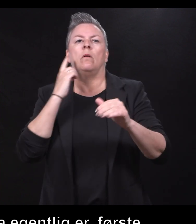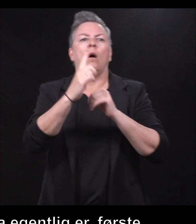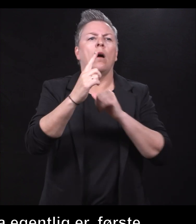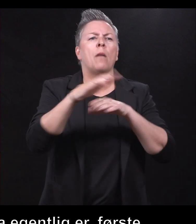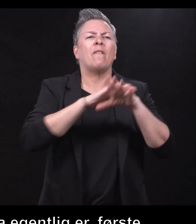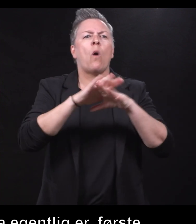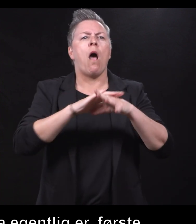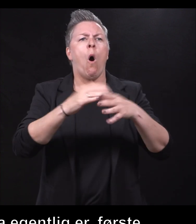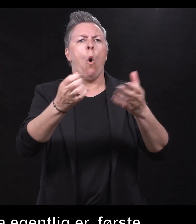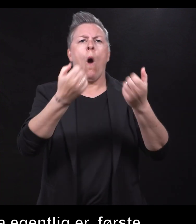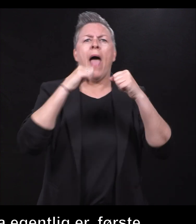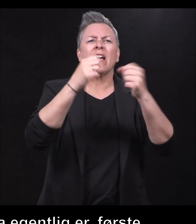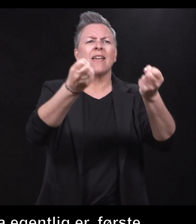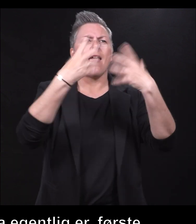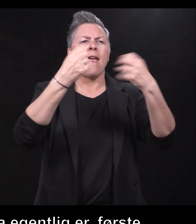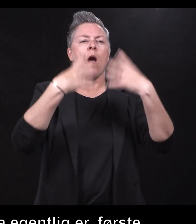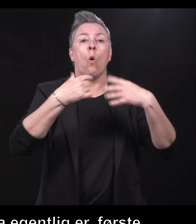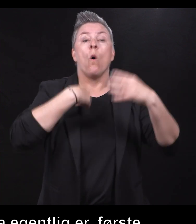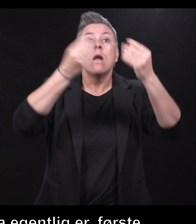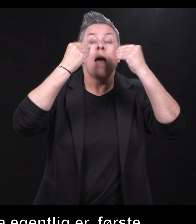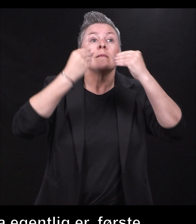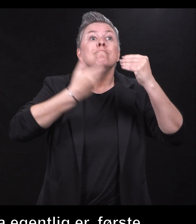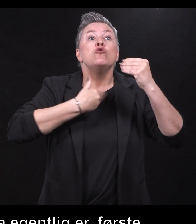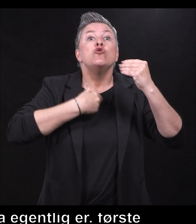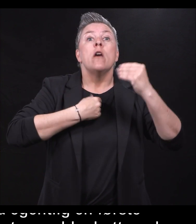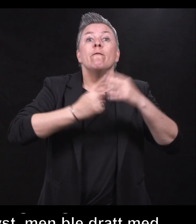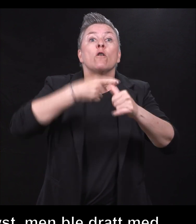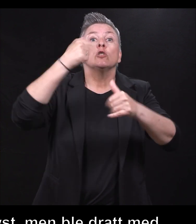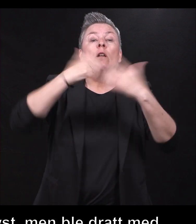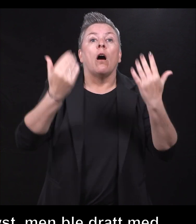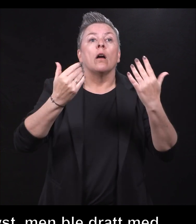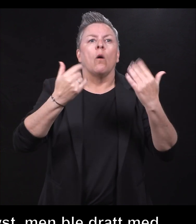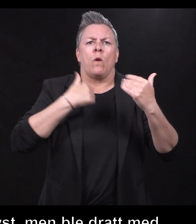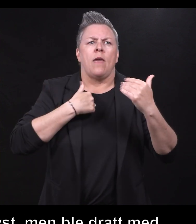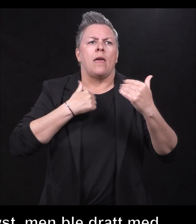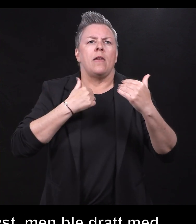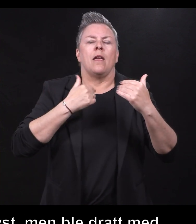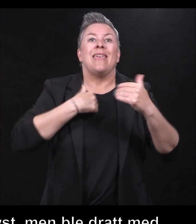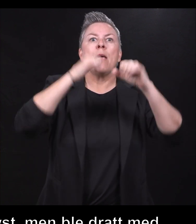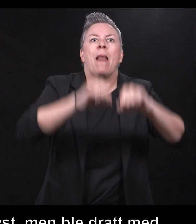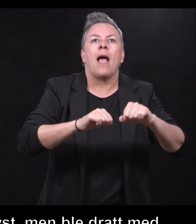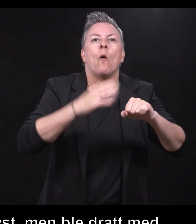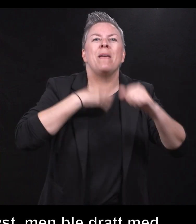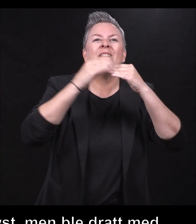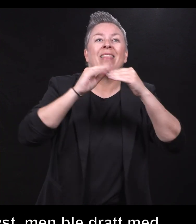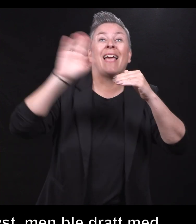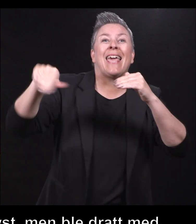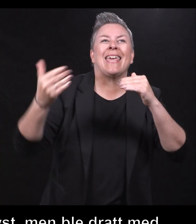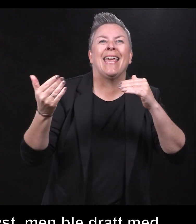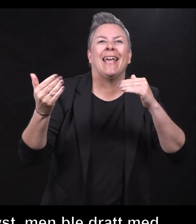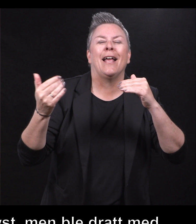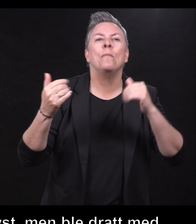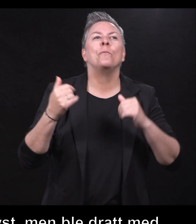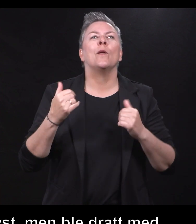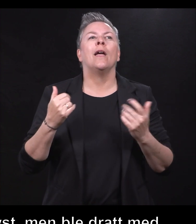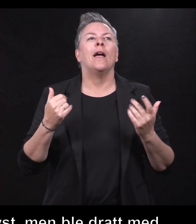den energien, og jeg lærte det. lærte det allerede på første dag. Så var det liksom, jeg av vennene mine som ble igjen. De bare gikk ut, for de så ikke liksom